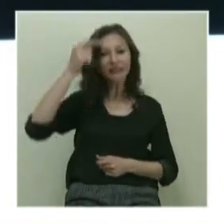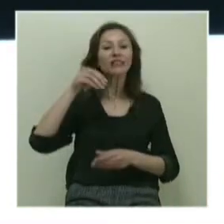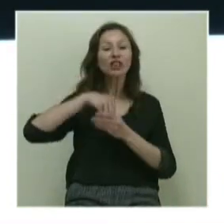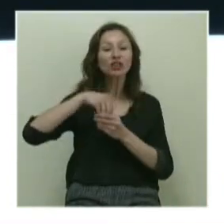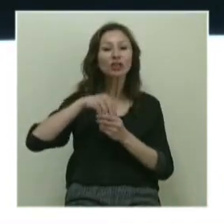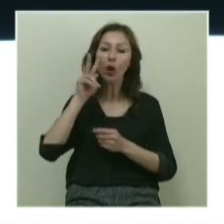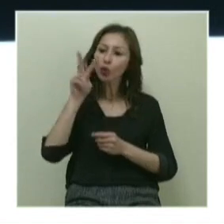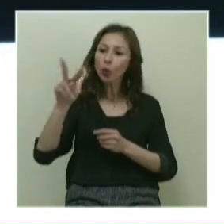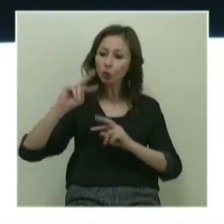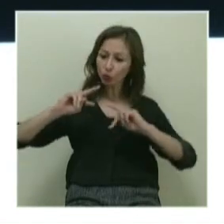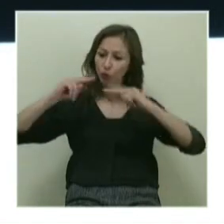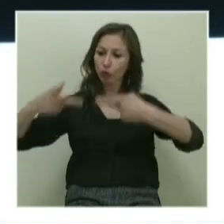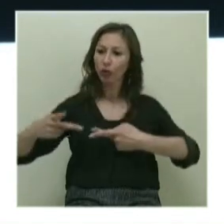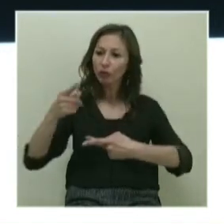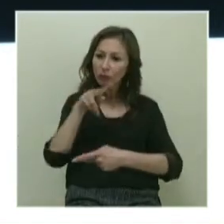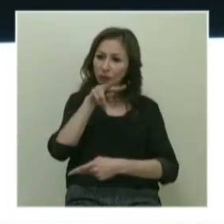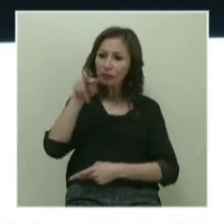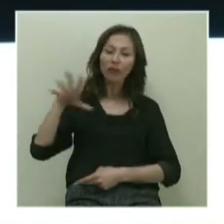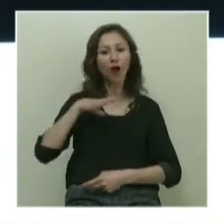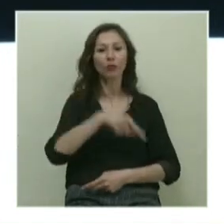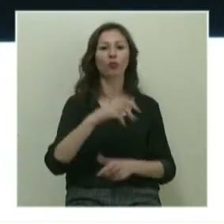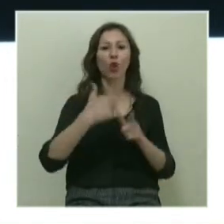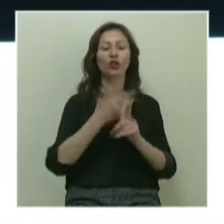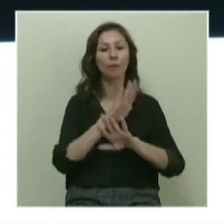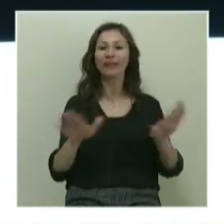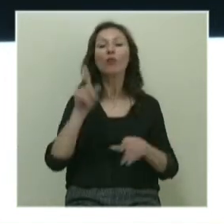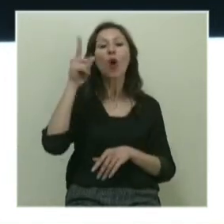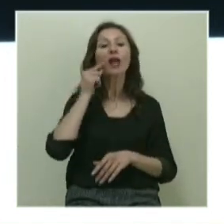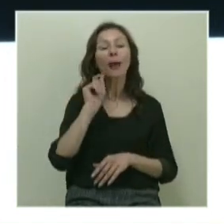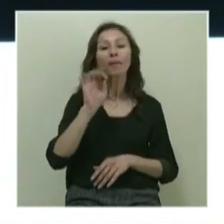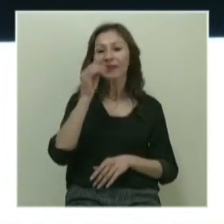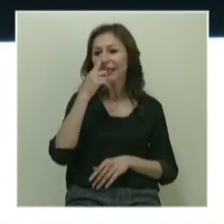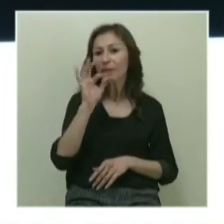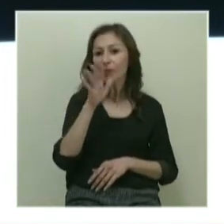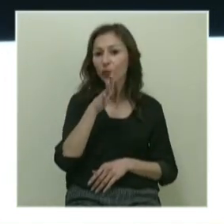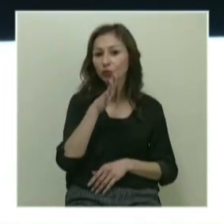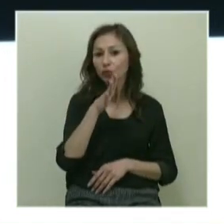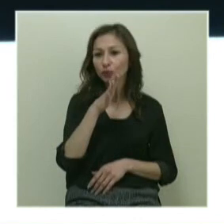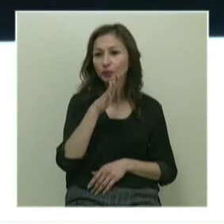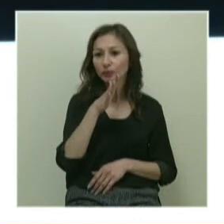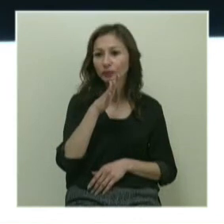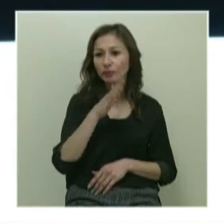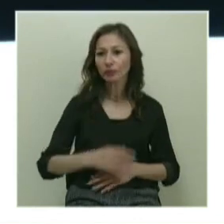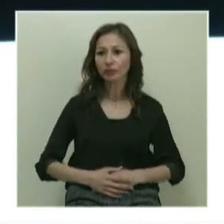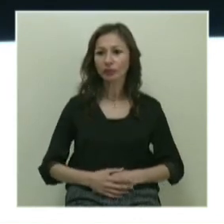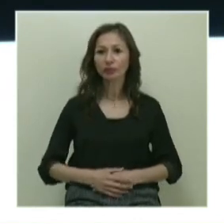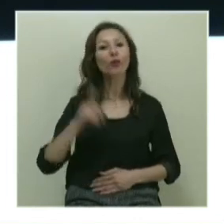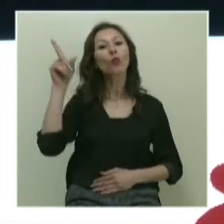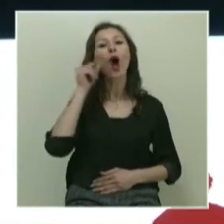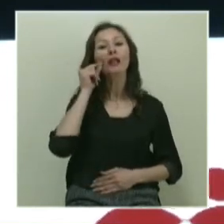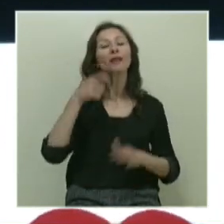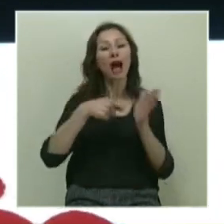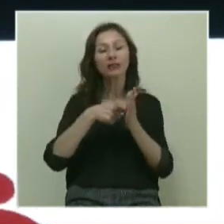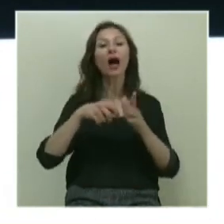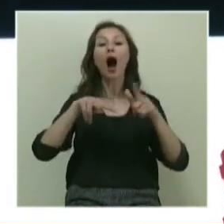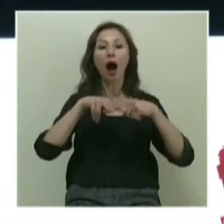Beyninizdekini görüntüye dönüştürebileceksiniz bu proje bittiğinde. Bu adam kim biliyor musunuz? Bu adamın adı